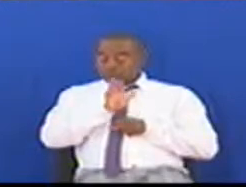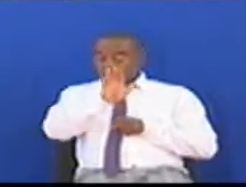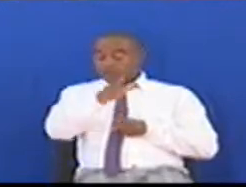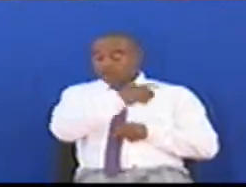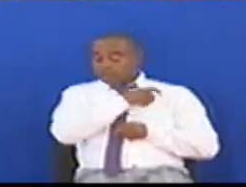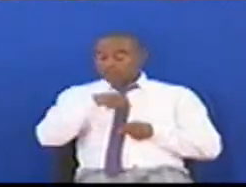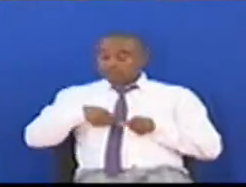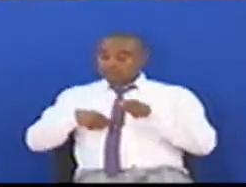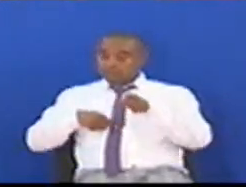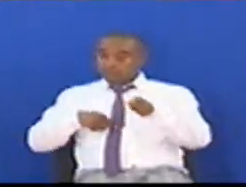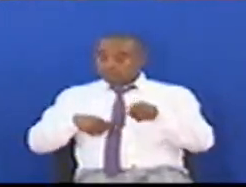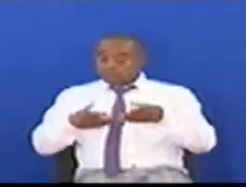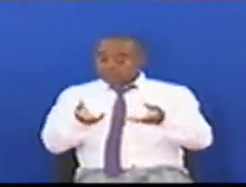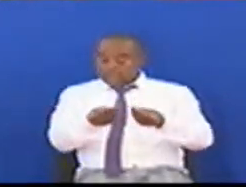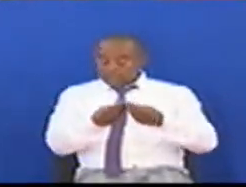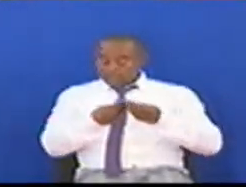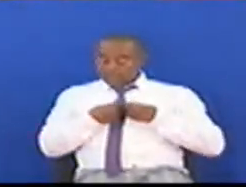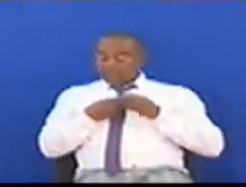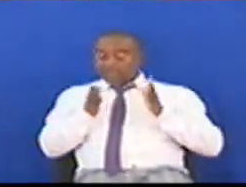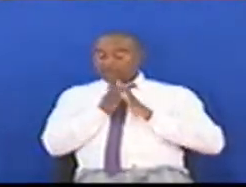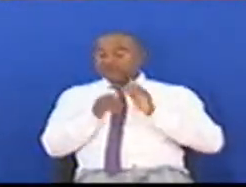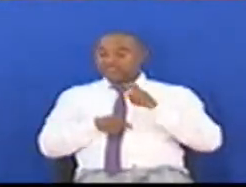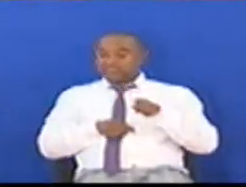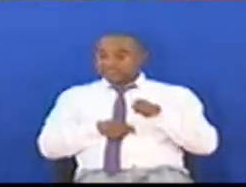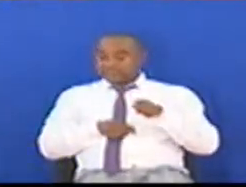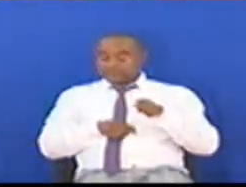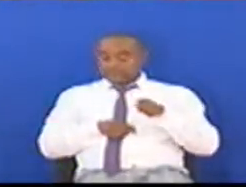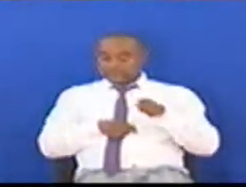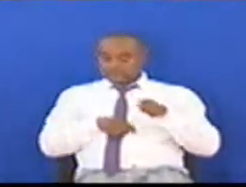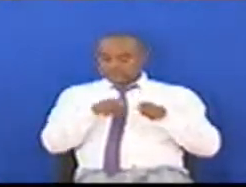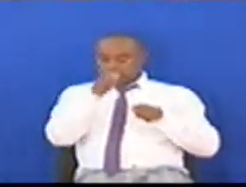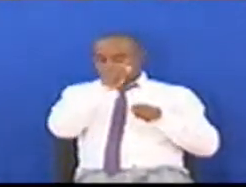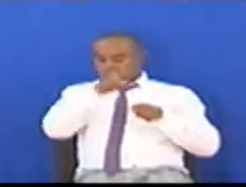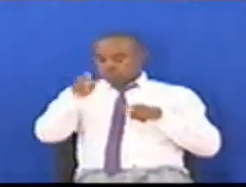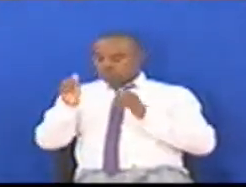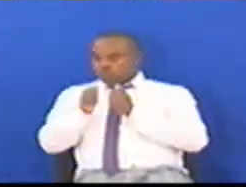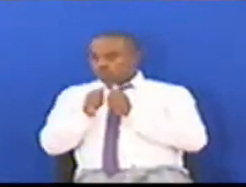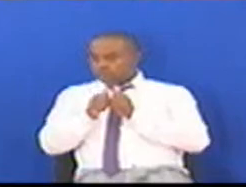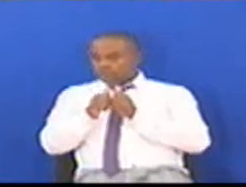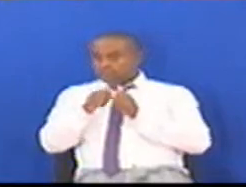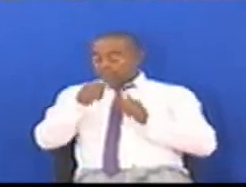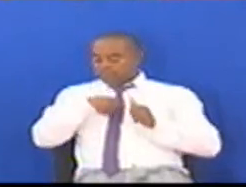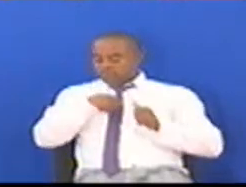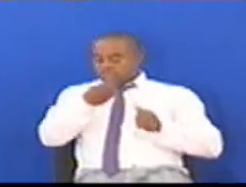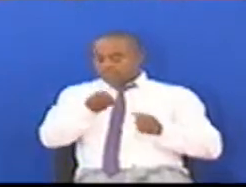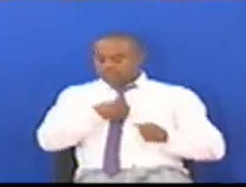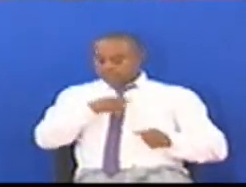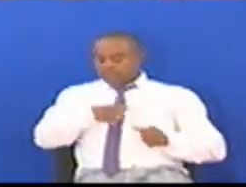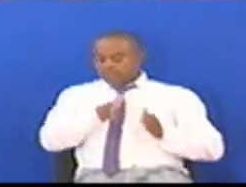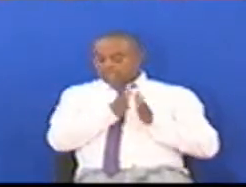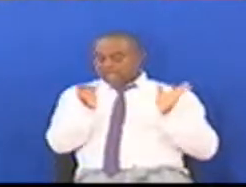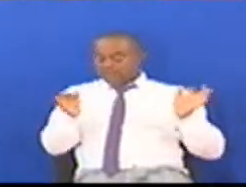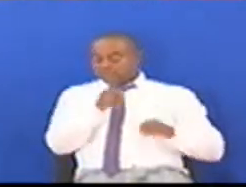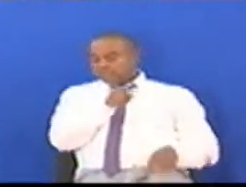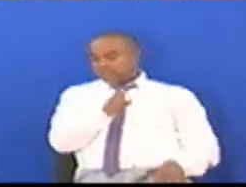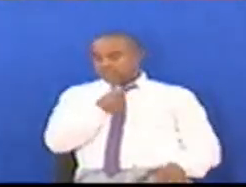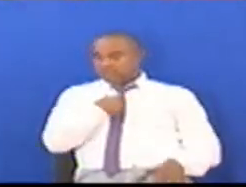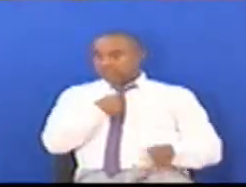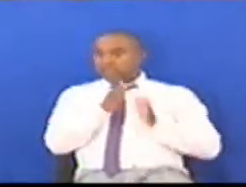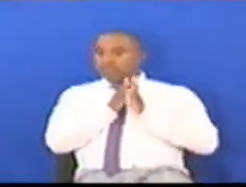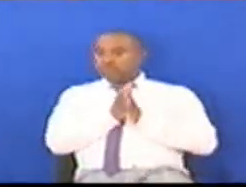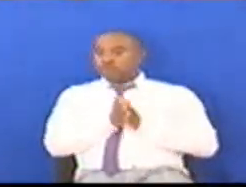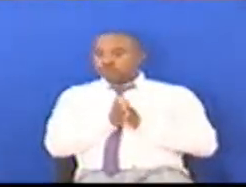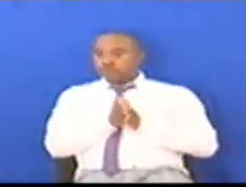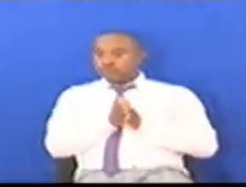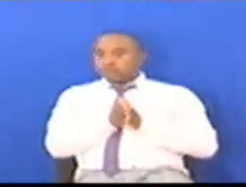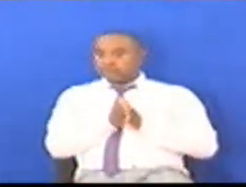Kwa nafasi zile kumi ambazo Miongoni mwao Mimi alinipa nafasi hiyo Ninamshukuru sana Na historia